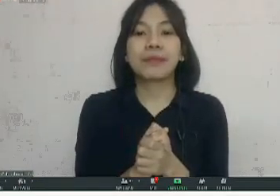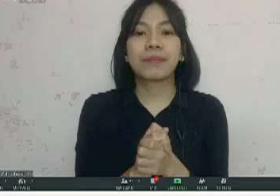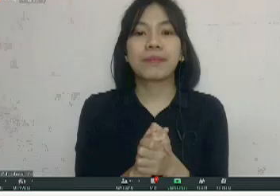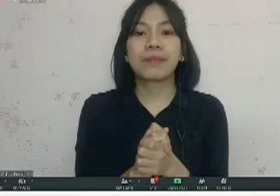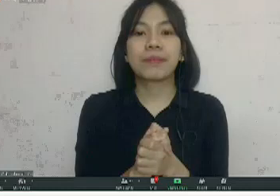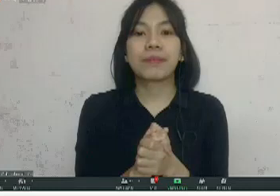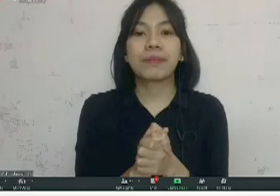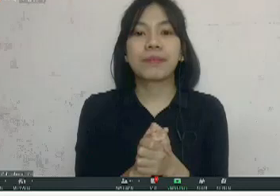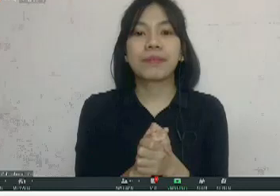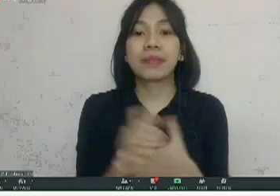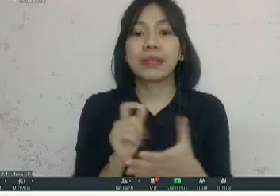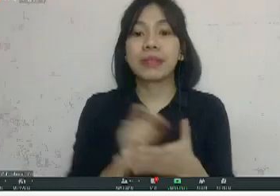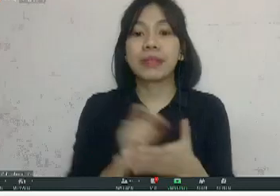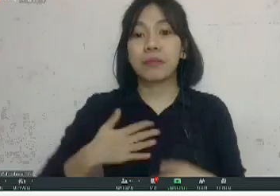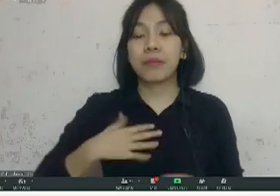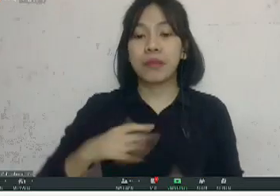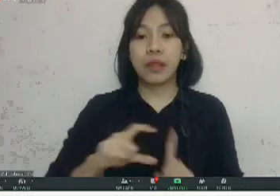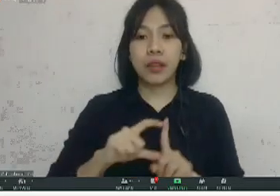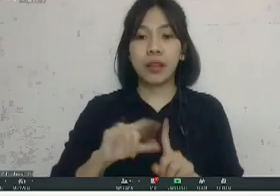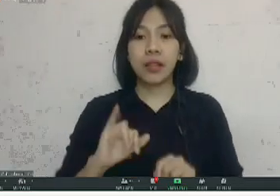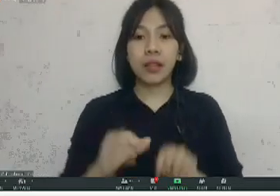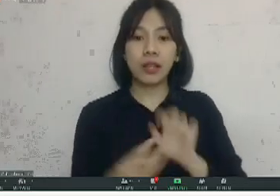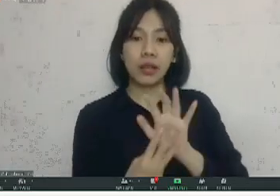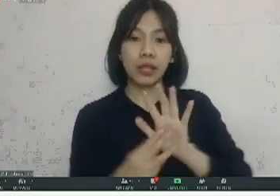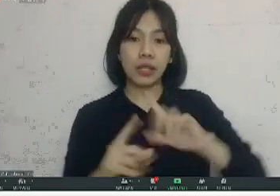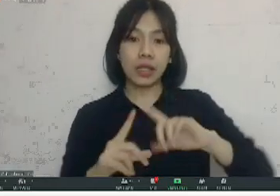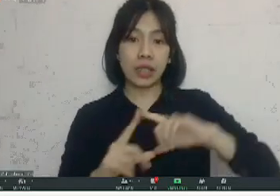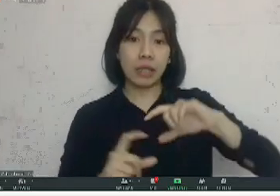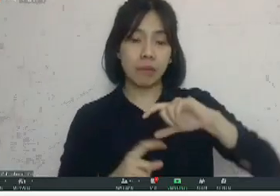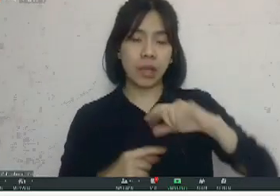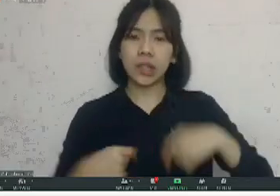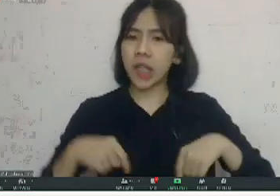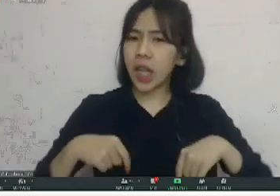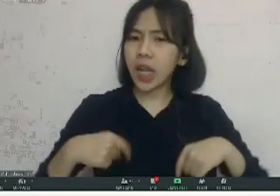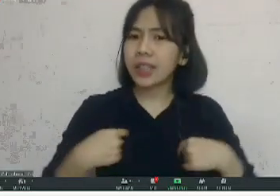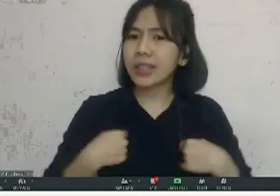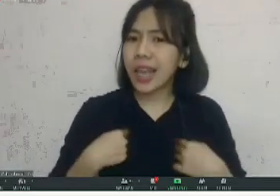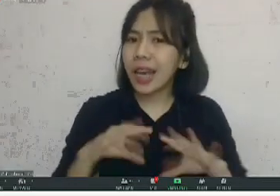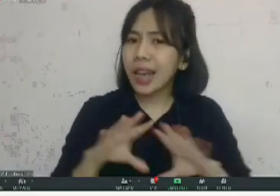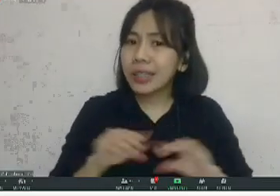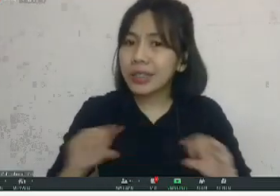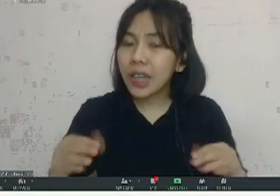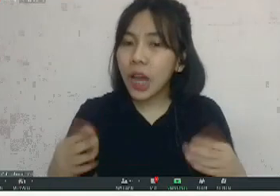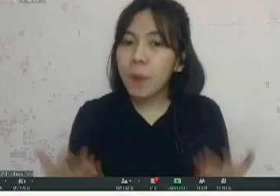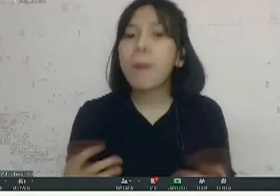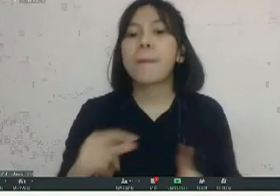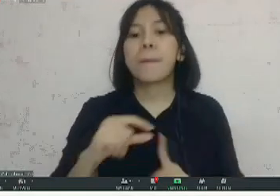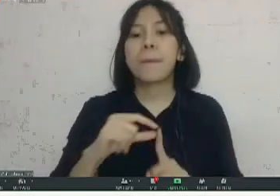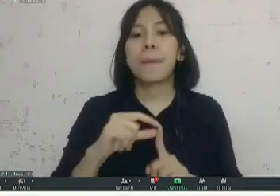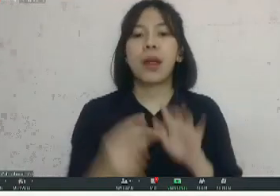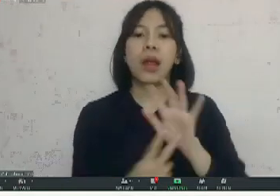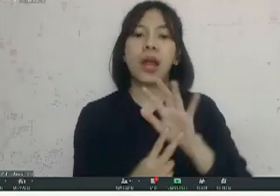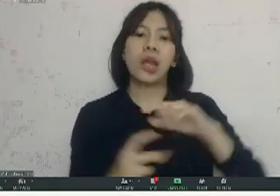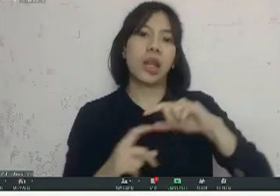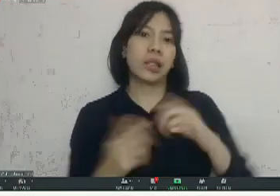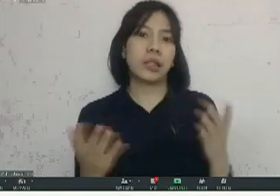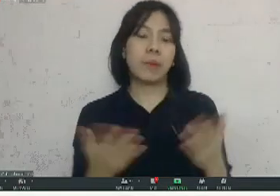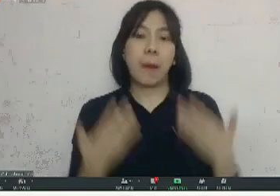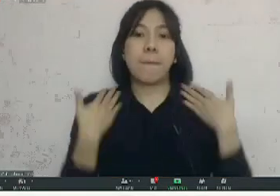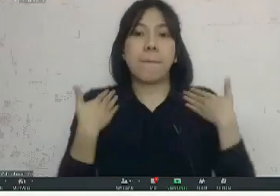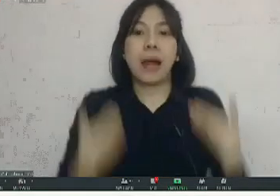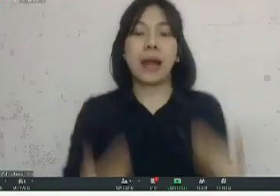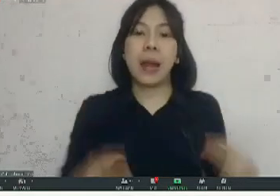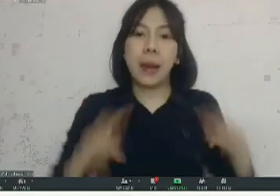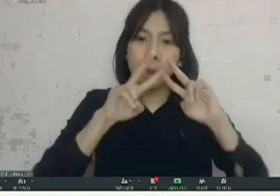nomor saya Dimas Prasetyo Muharam saat ini saya status sebagai PNS di Badan Penelitian dan